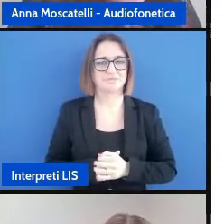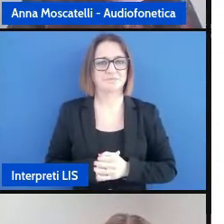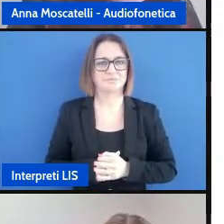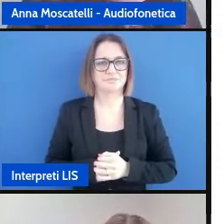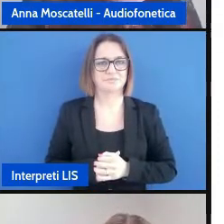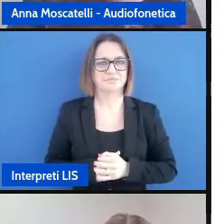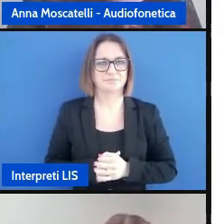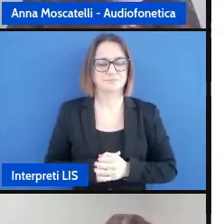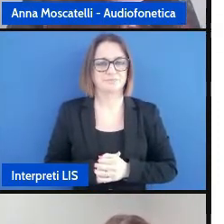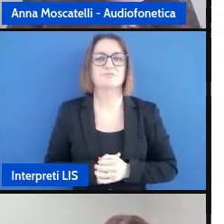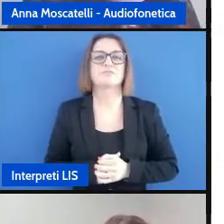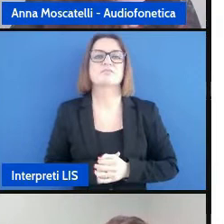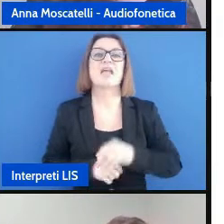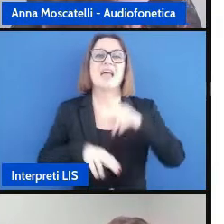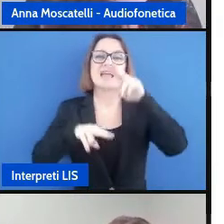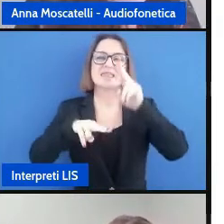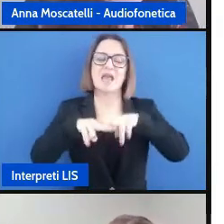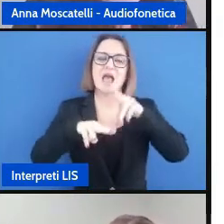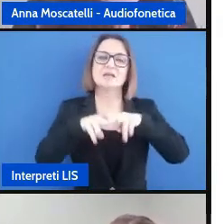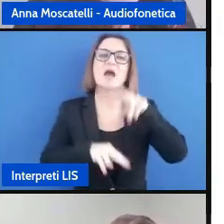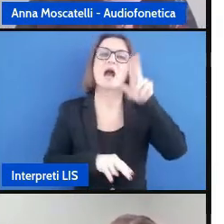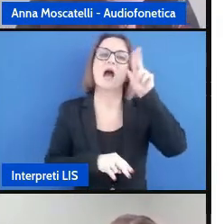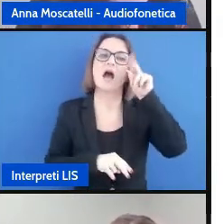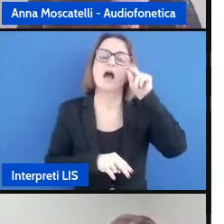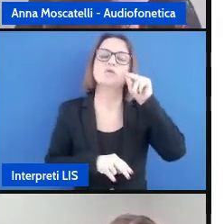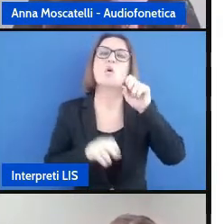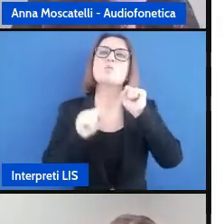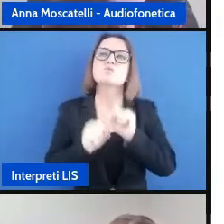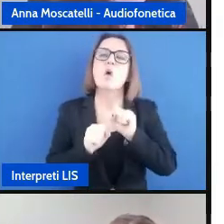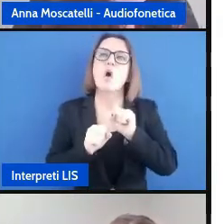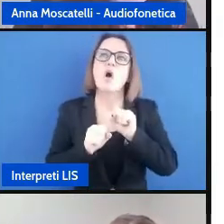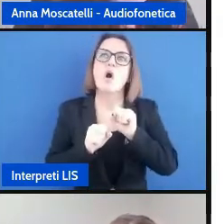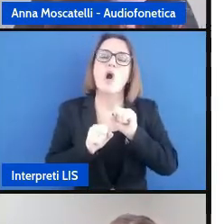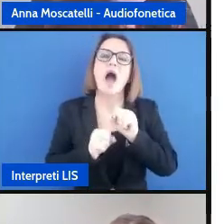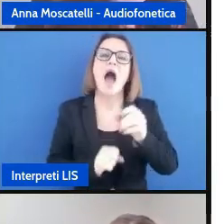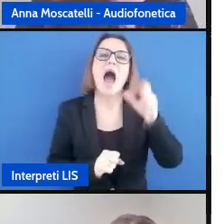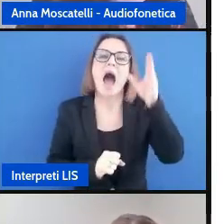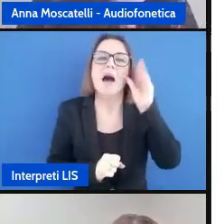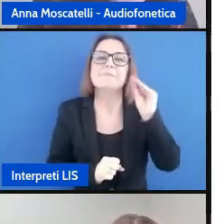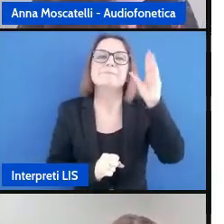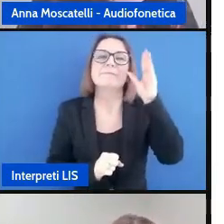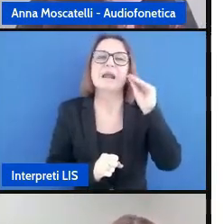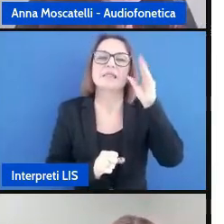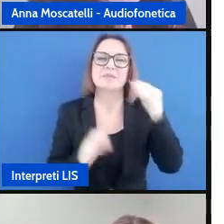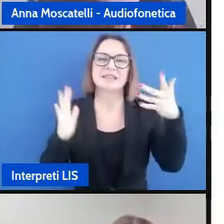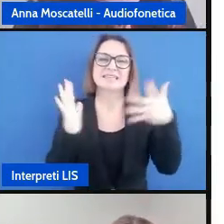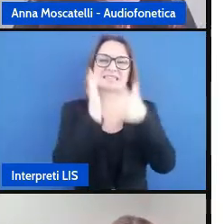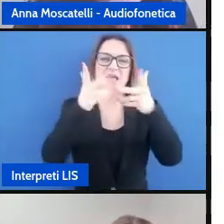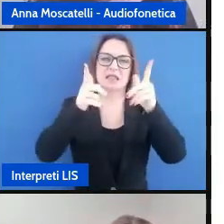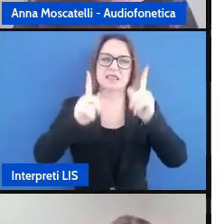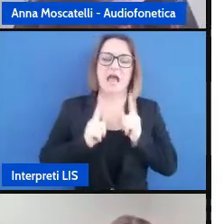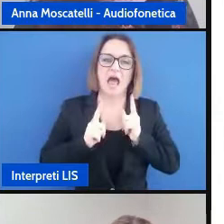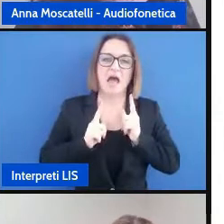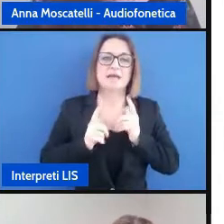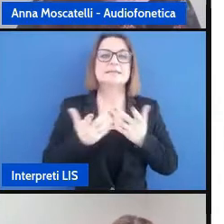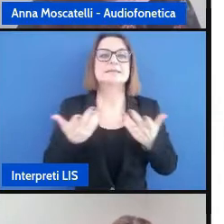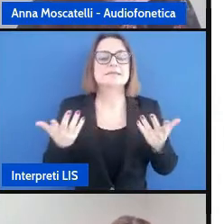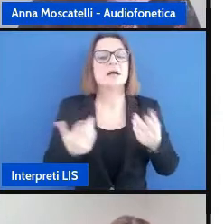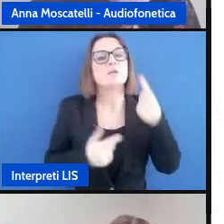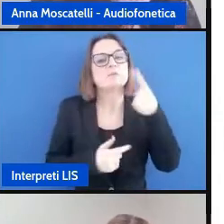conoscere l'italiano può essere una barriera all'apprendimento questo è effettivamente un punto sul quale